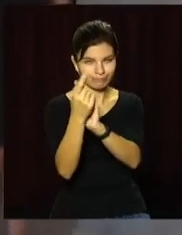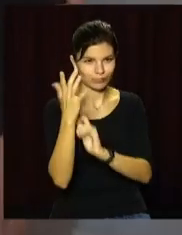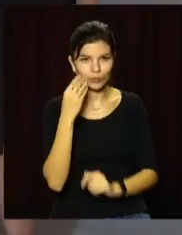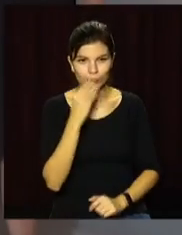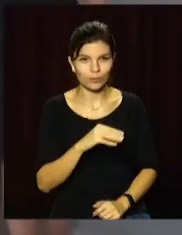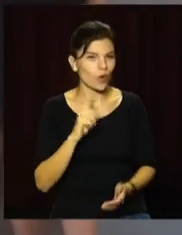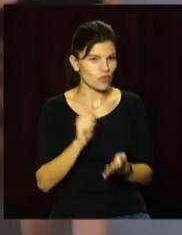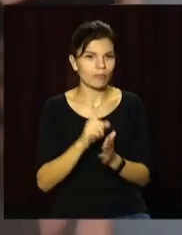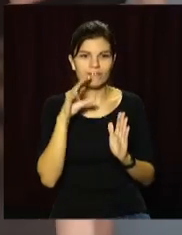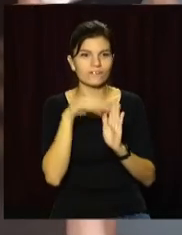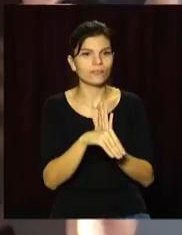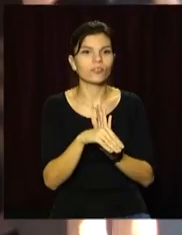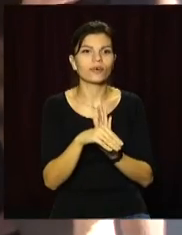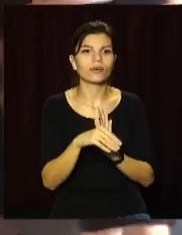мабуть,